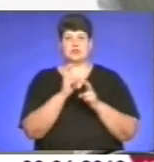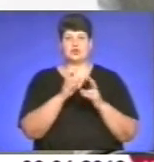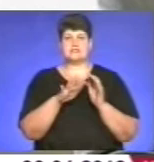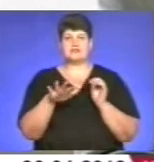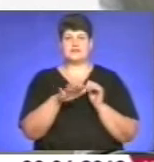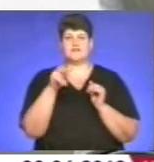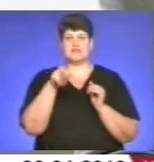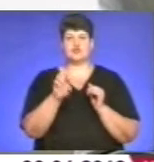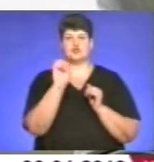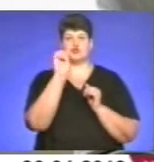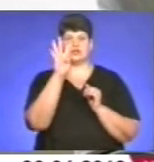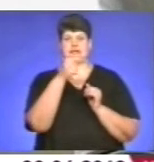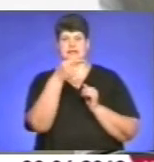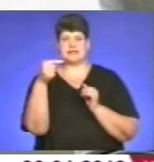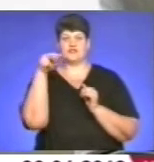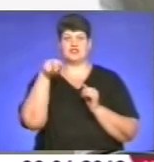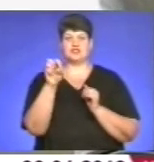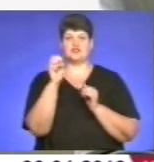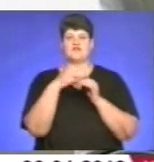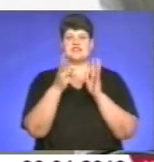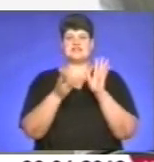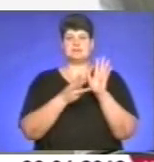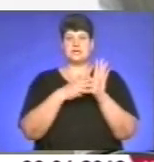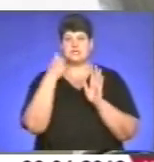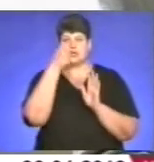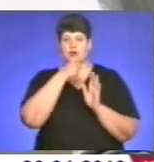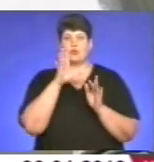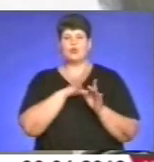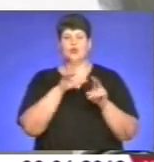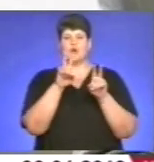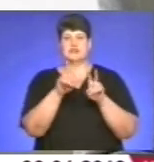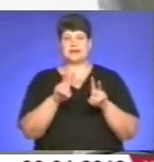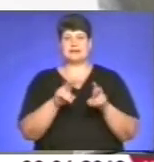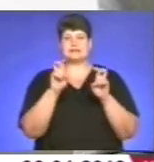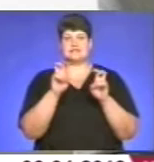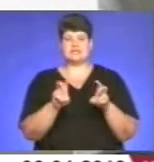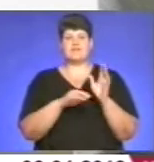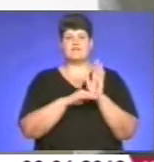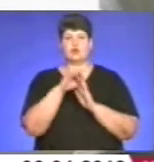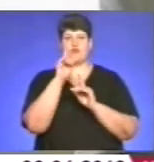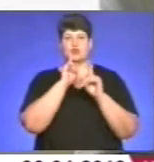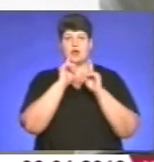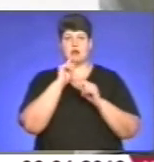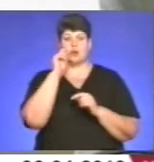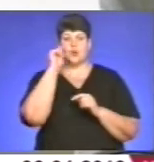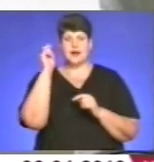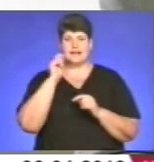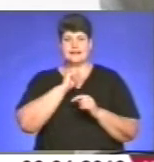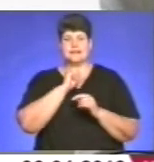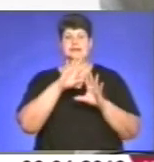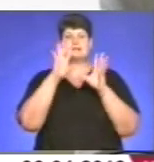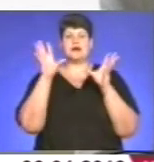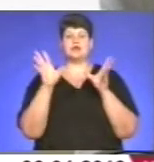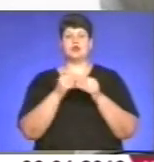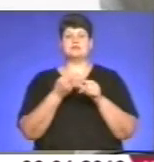2014-2018 роки, яку було розглянуто на засіданні Верховної Ради України. Загалом